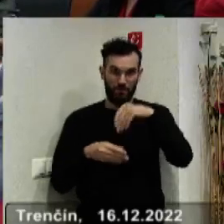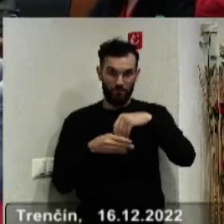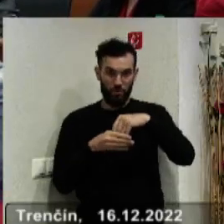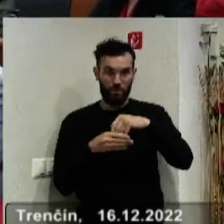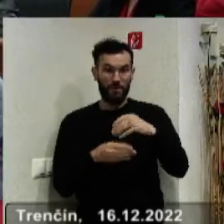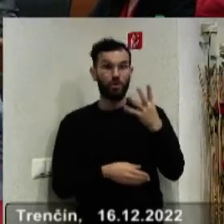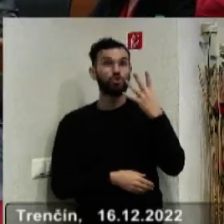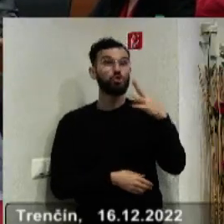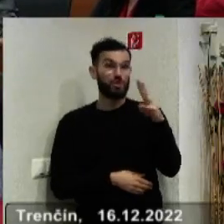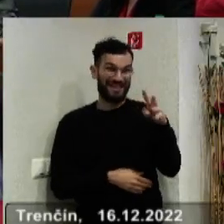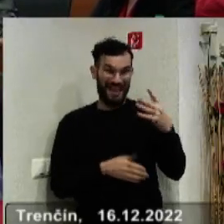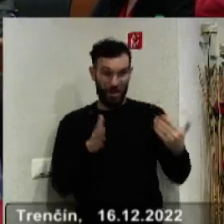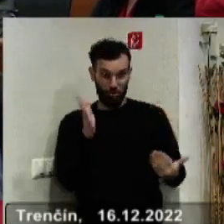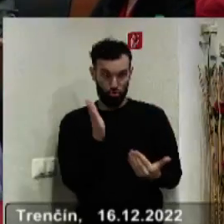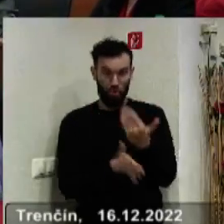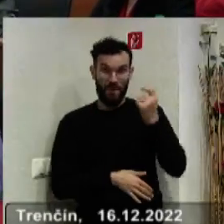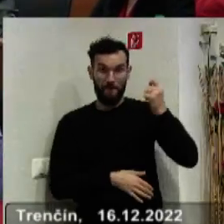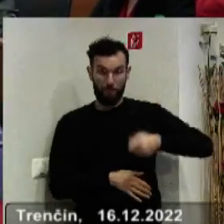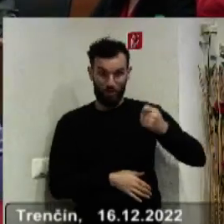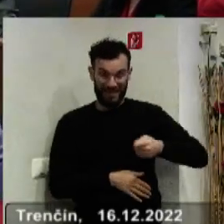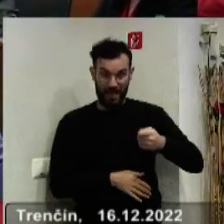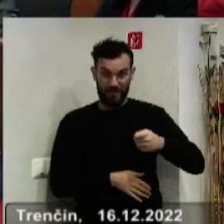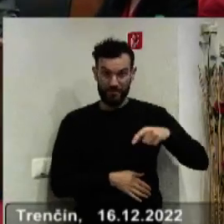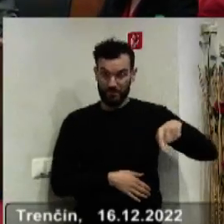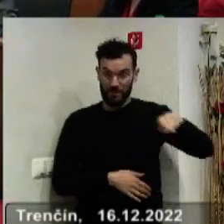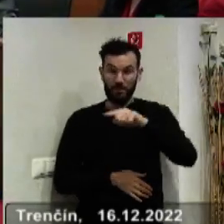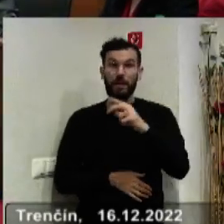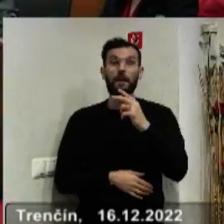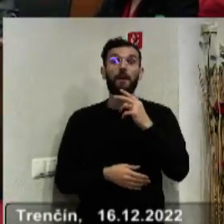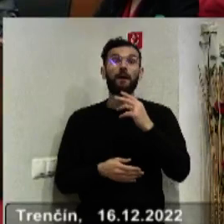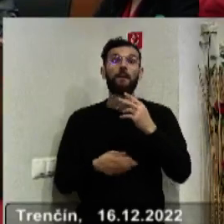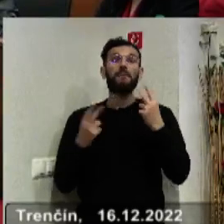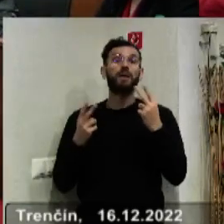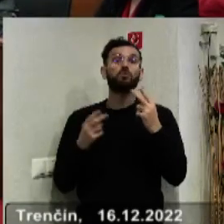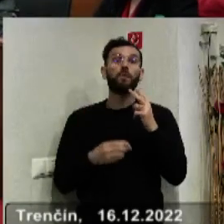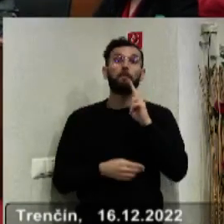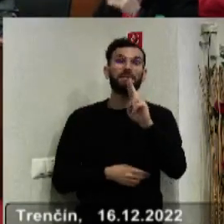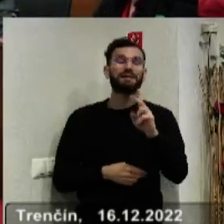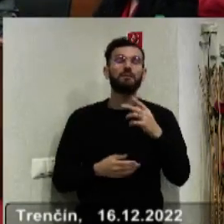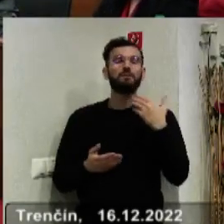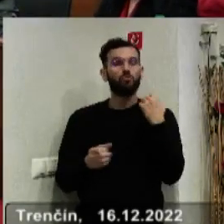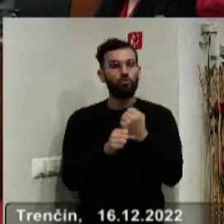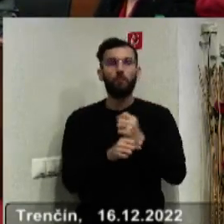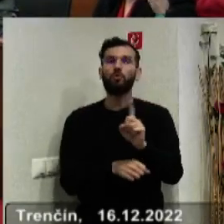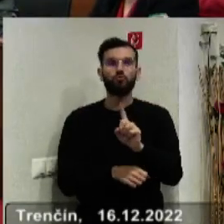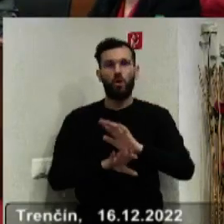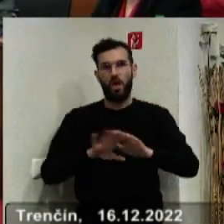nových poslancov podali majetkové príznania zatiaľ iba 6